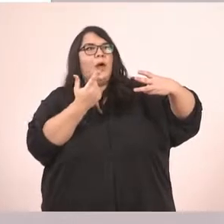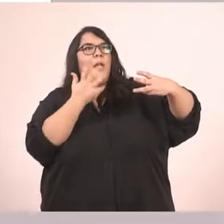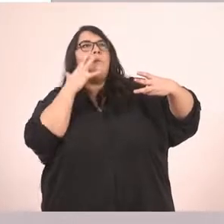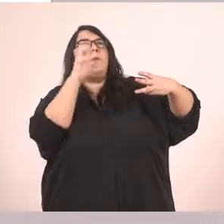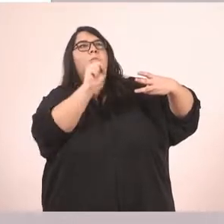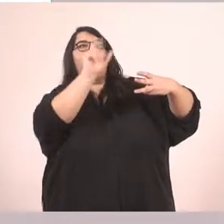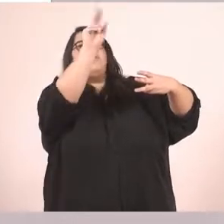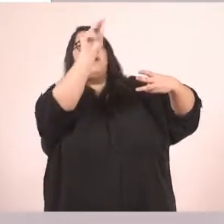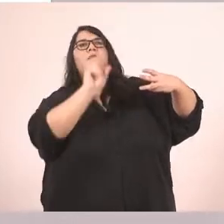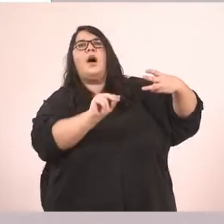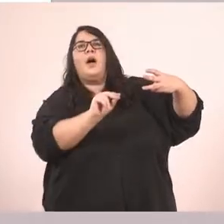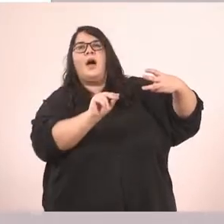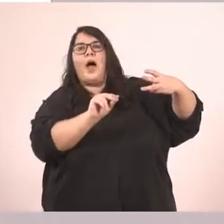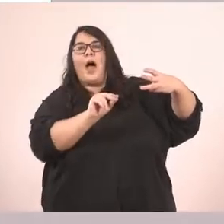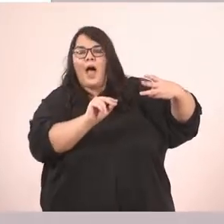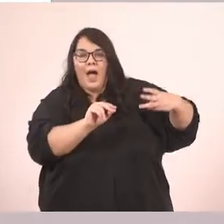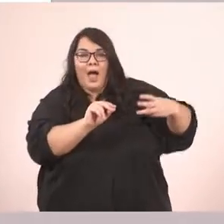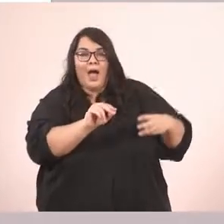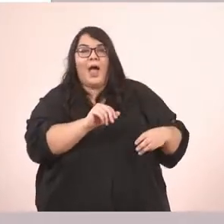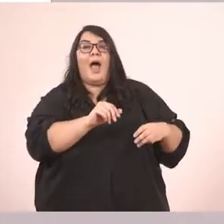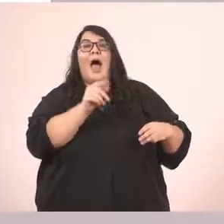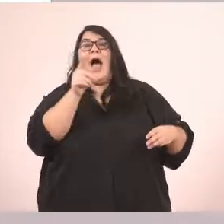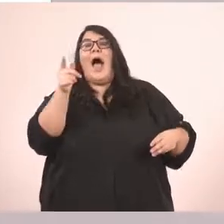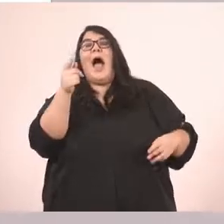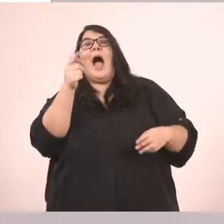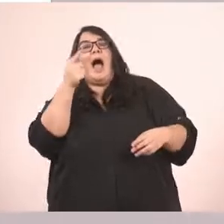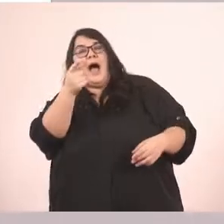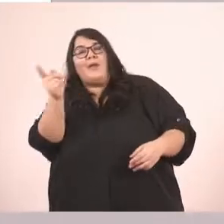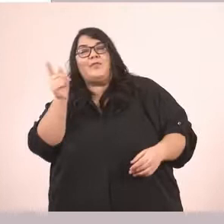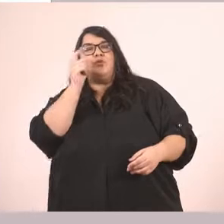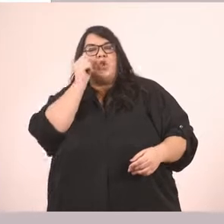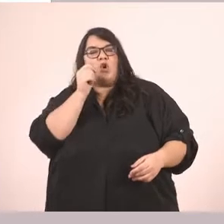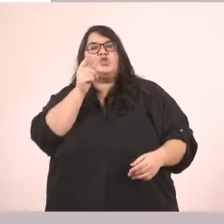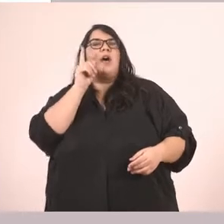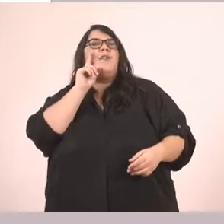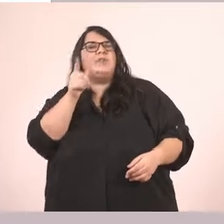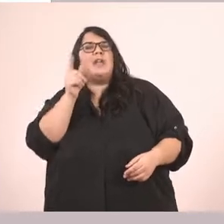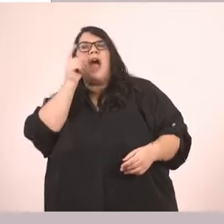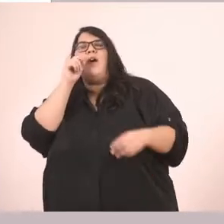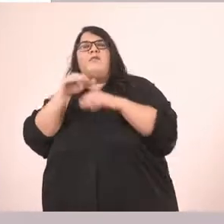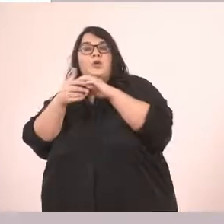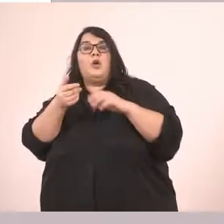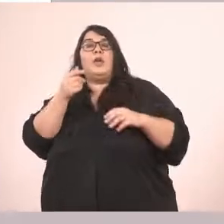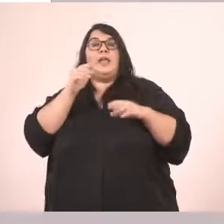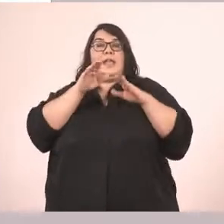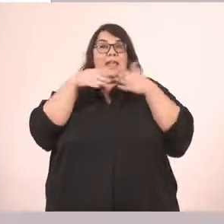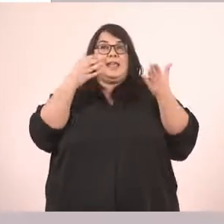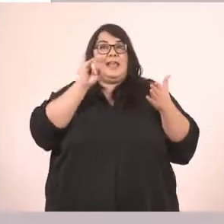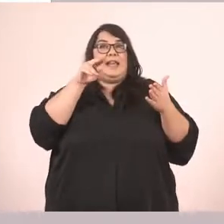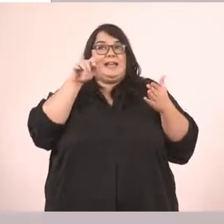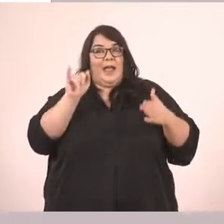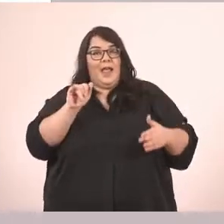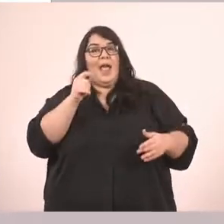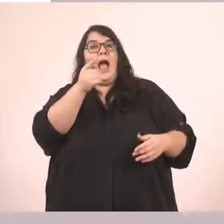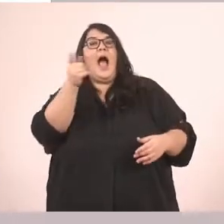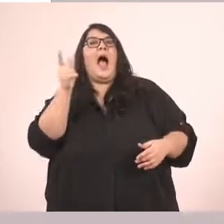ίδιο. Δηλαδή, αυτός, αυτή, αυτό είναι, αυτοί, αυτές, αυτά είναι. Άρα το ρήμα